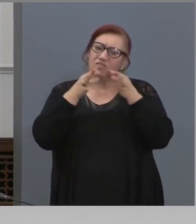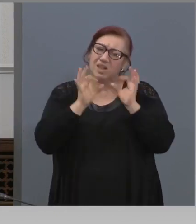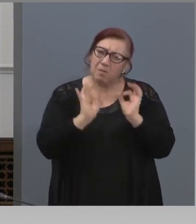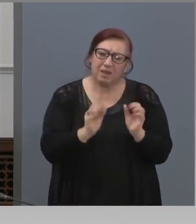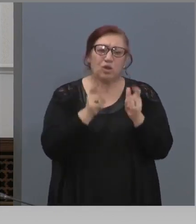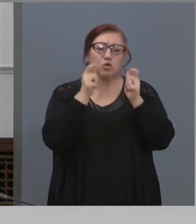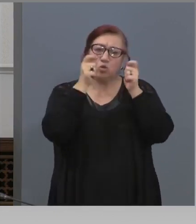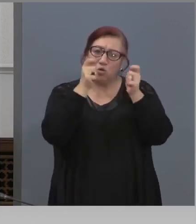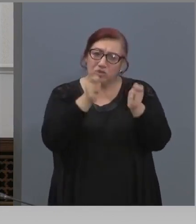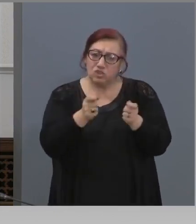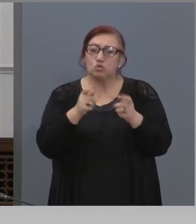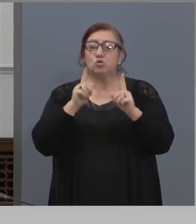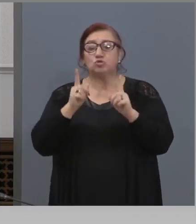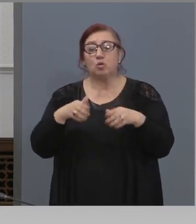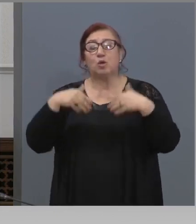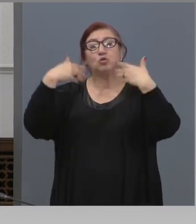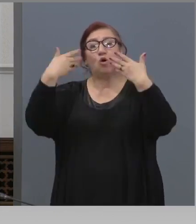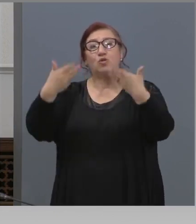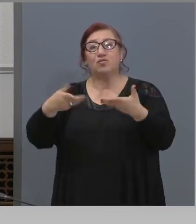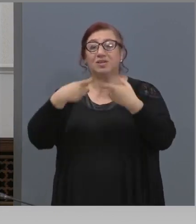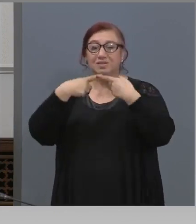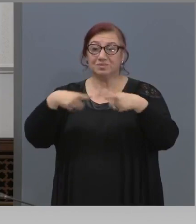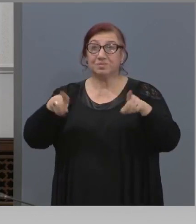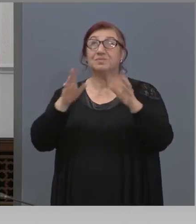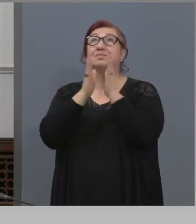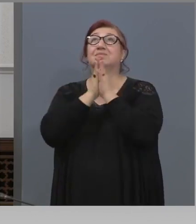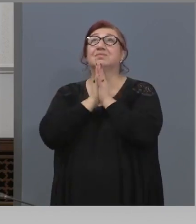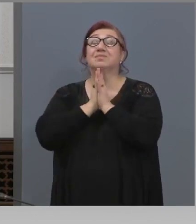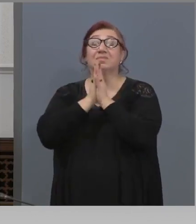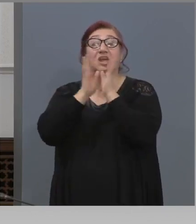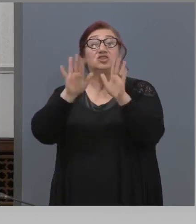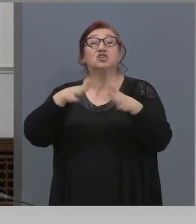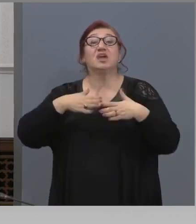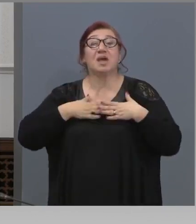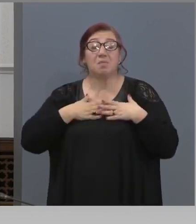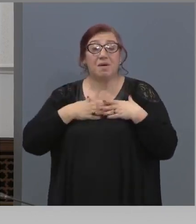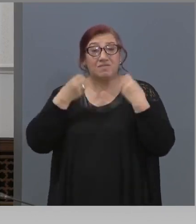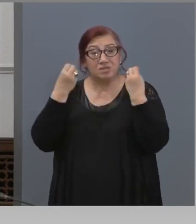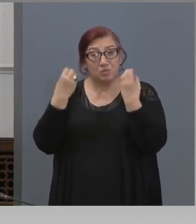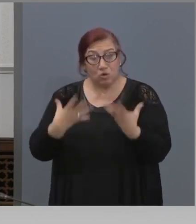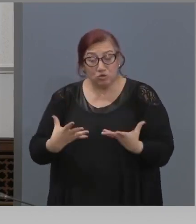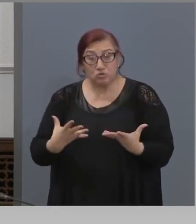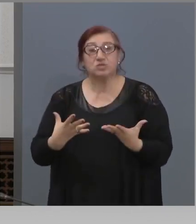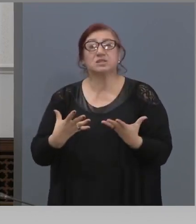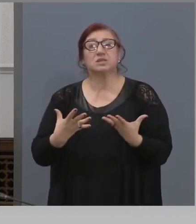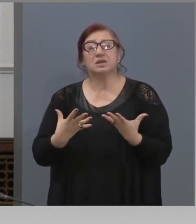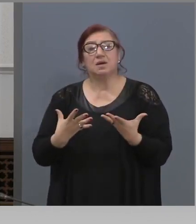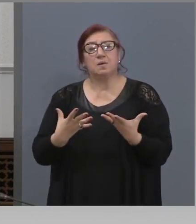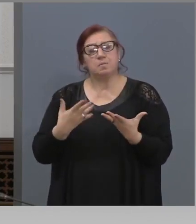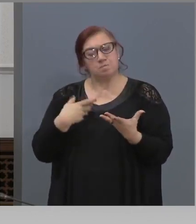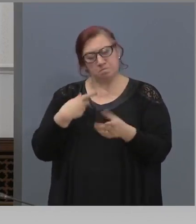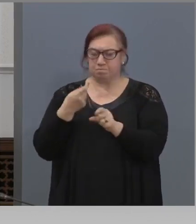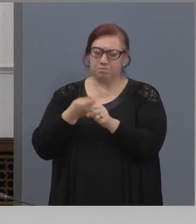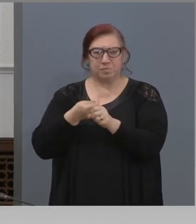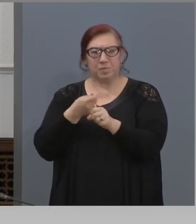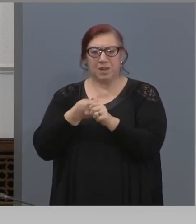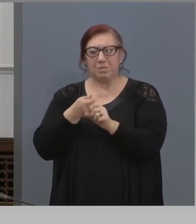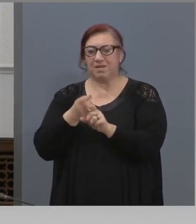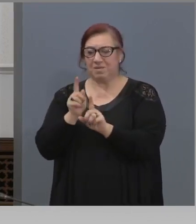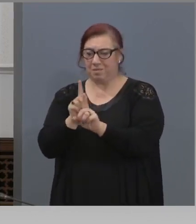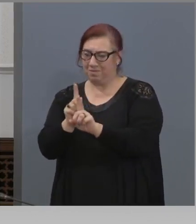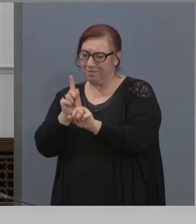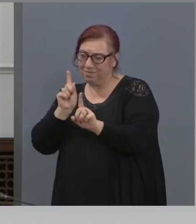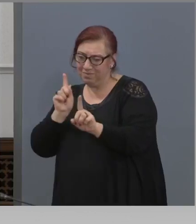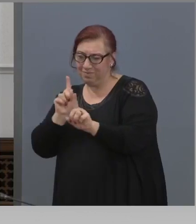след като отвън ще се води службата, ще има възможност да се направи тази дистанция,